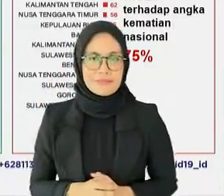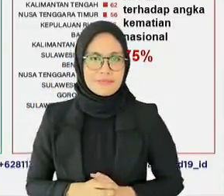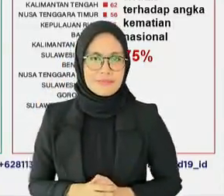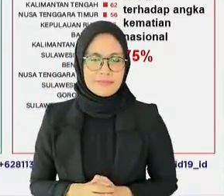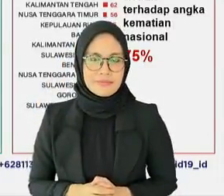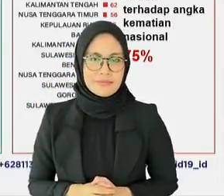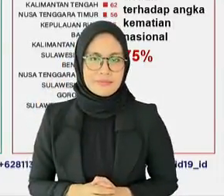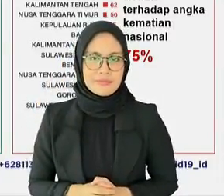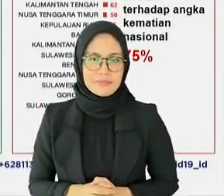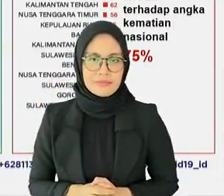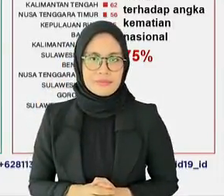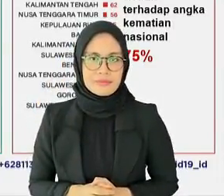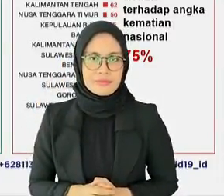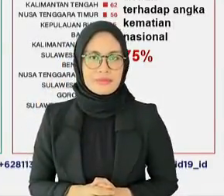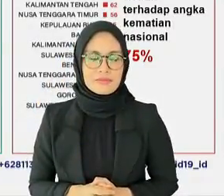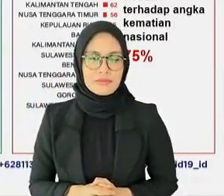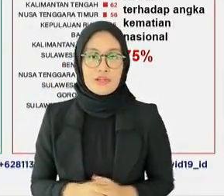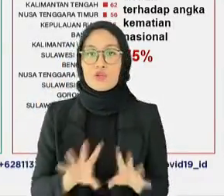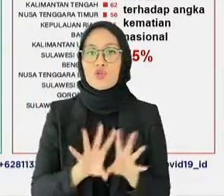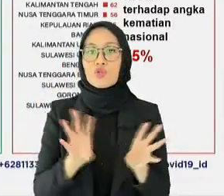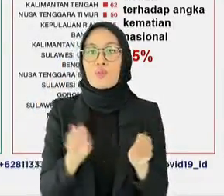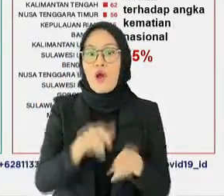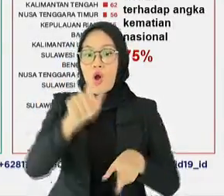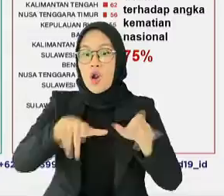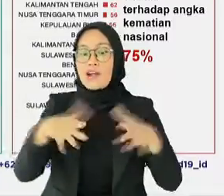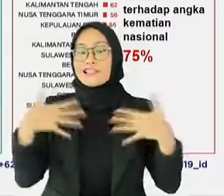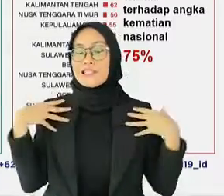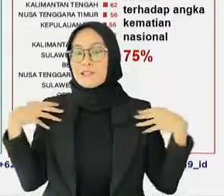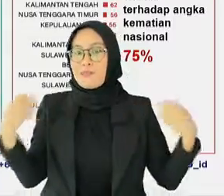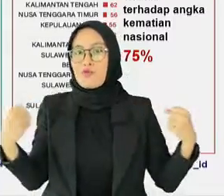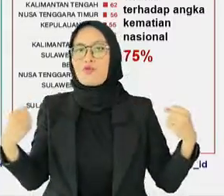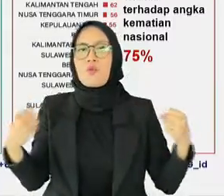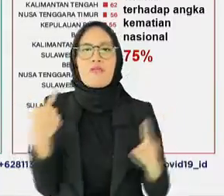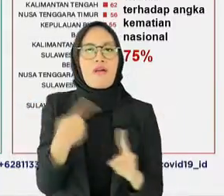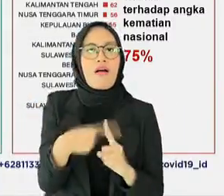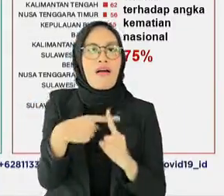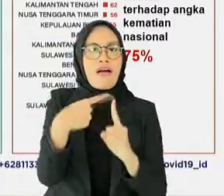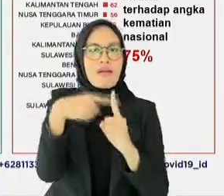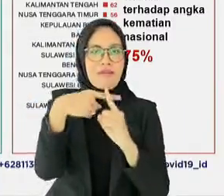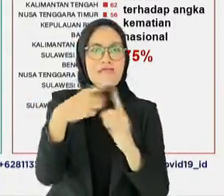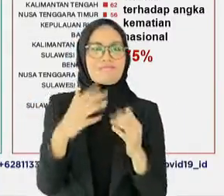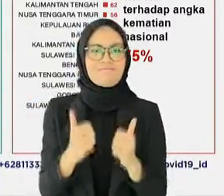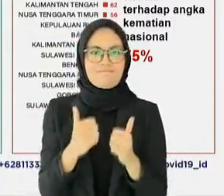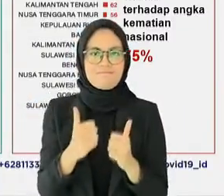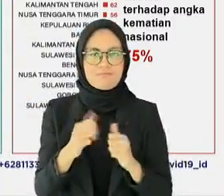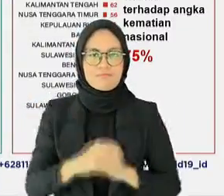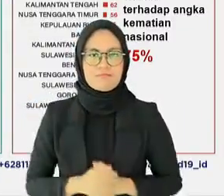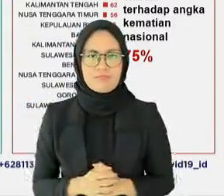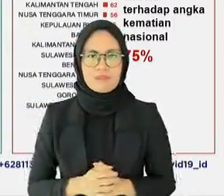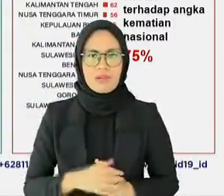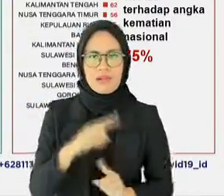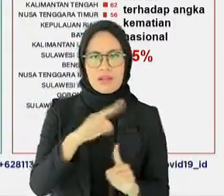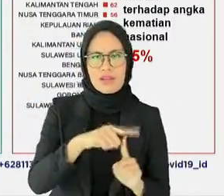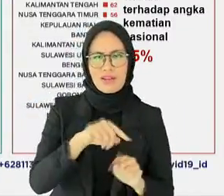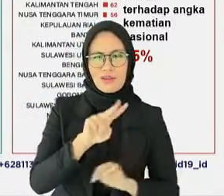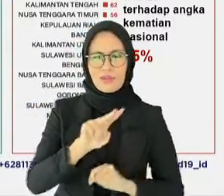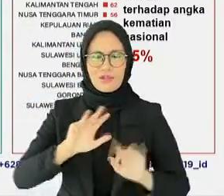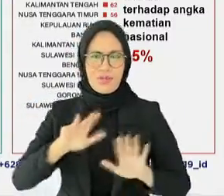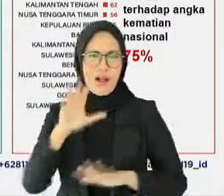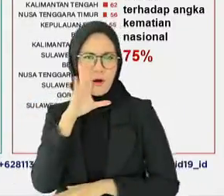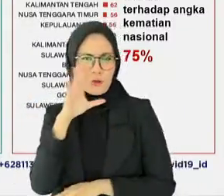dipertahankan adalah persentase kesembuhan. Persentase kesembuhan di Indonesia per tanggal 29